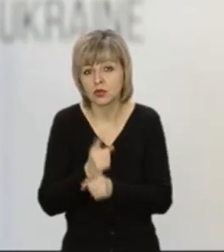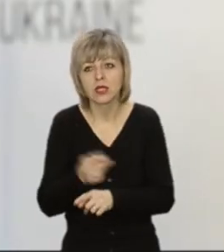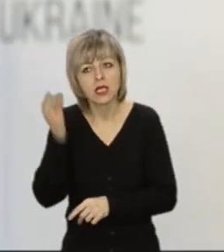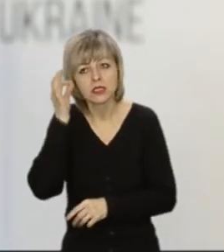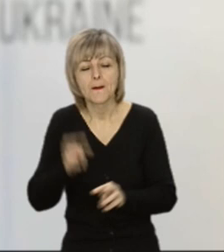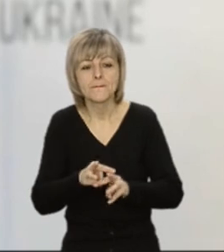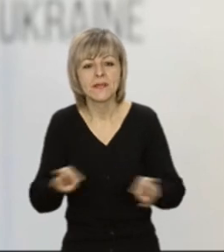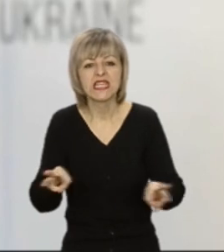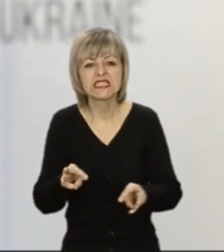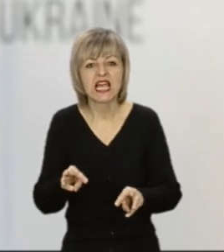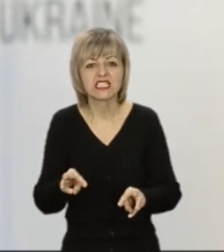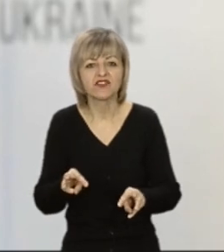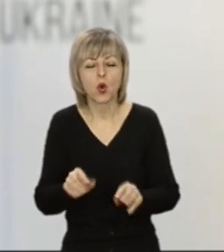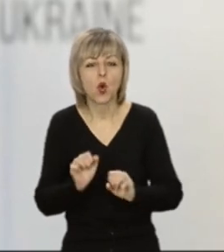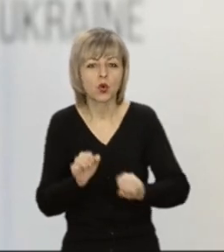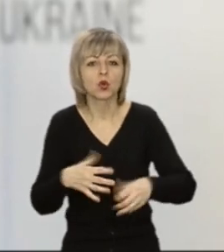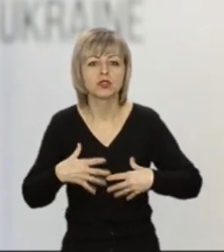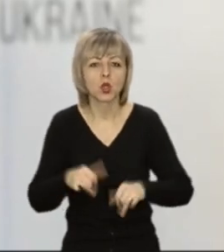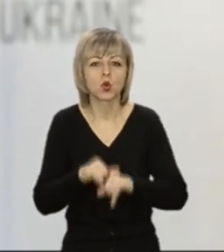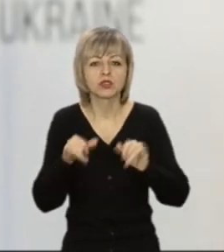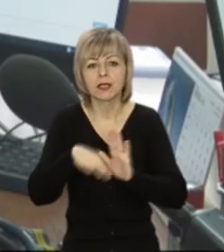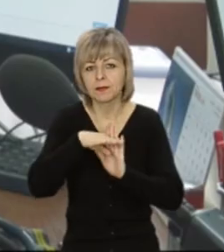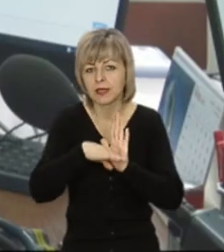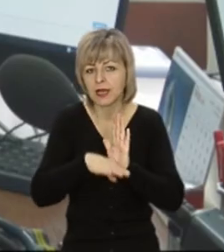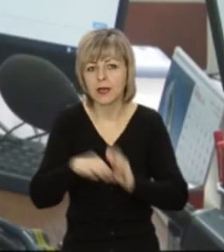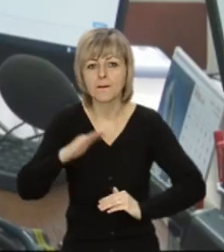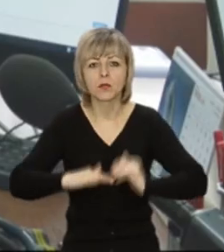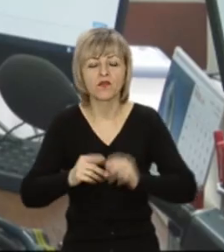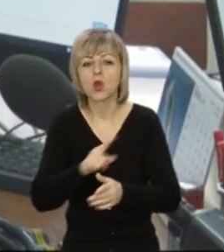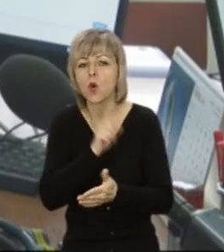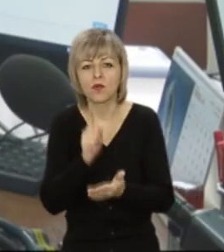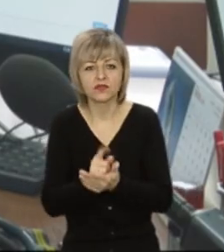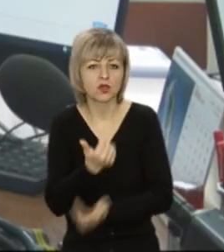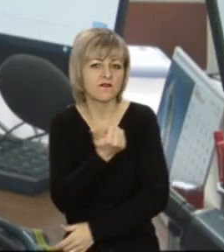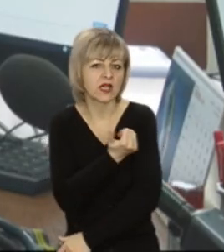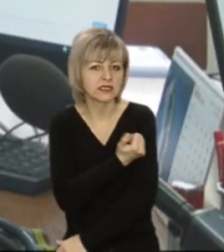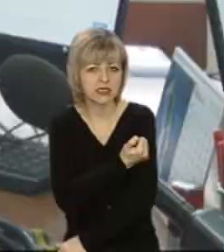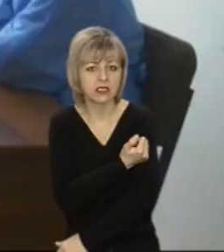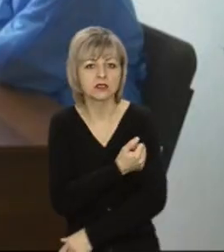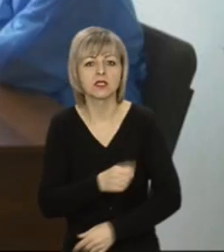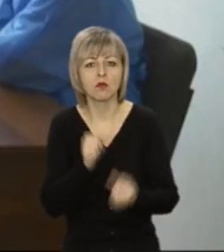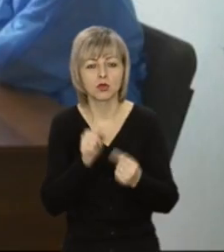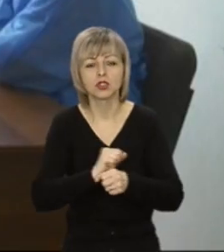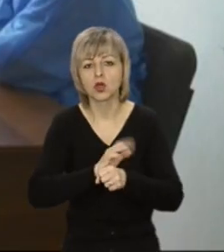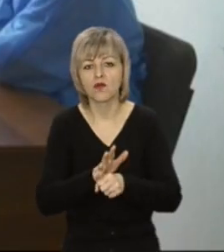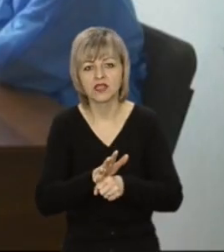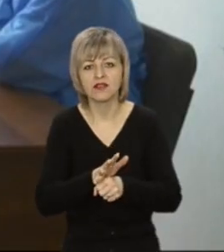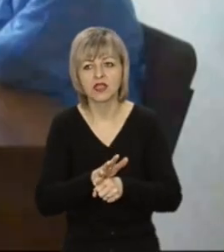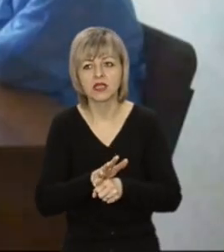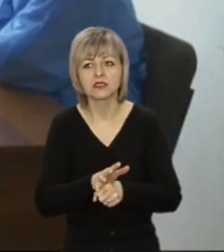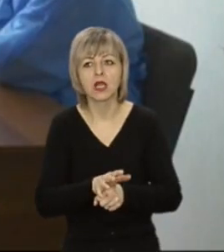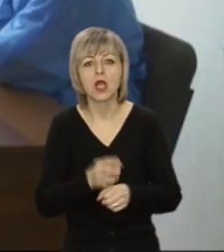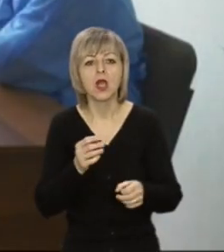Нагадаємо, що Міністерство охорони здоров'я розширило перелік професій з обов'язковою вакцинацією від COVID-19.